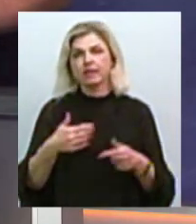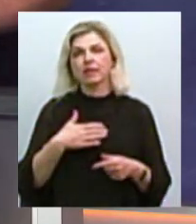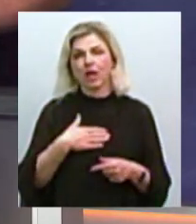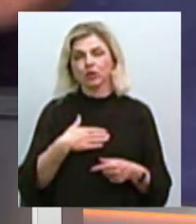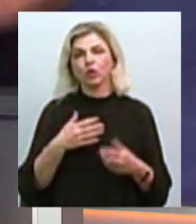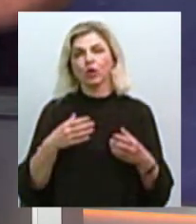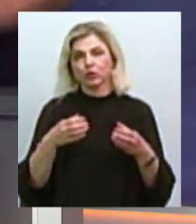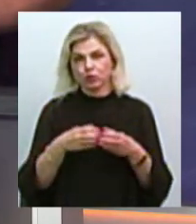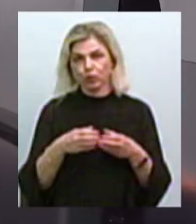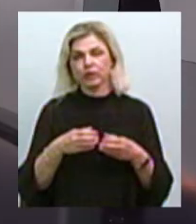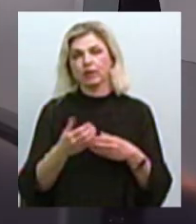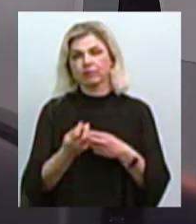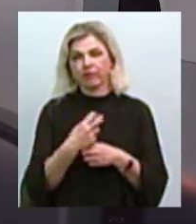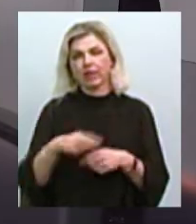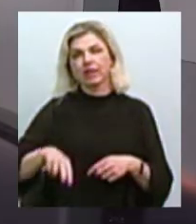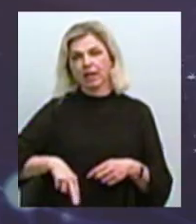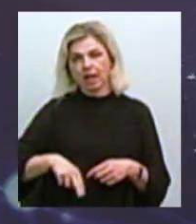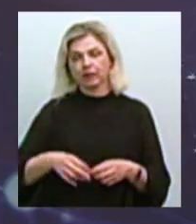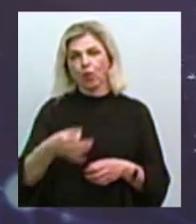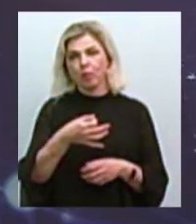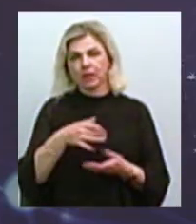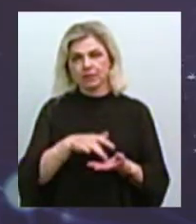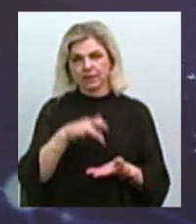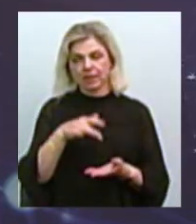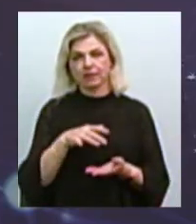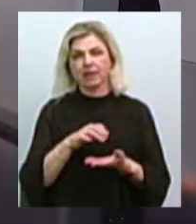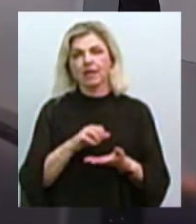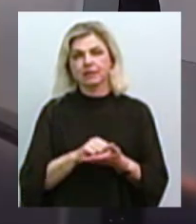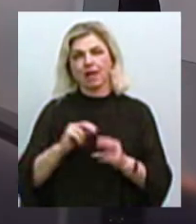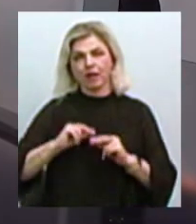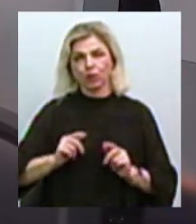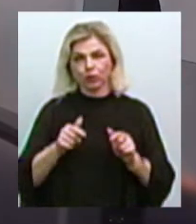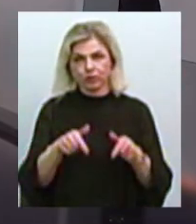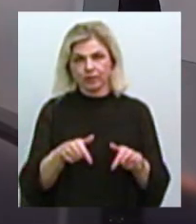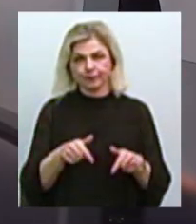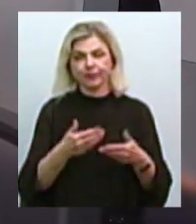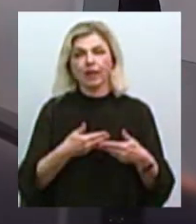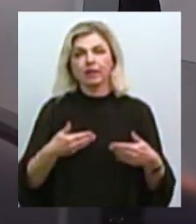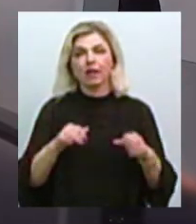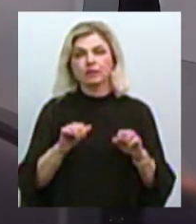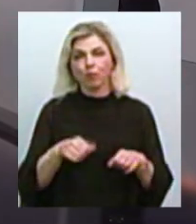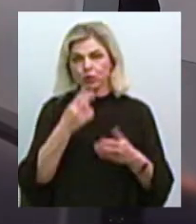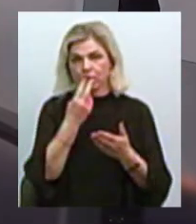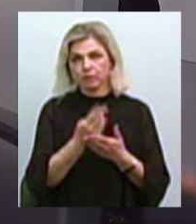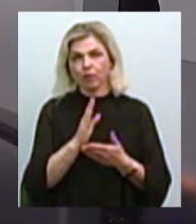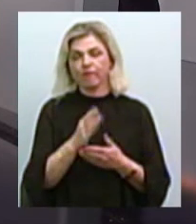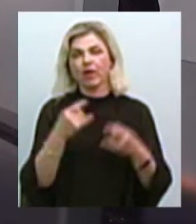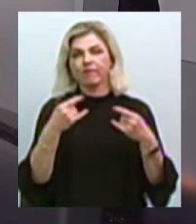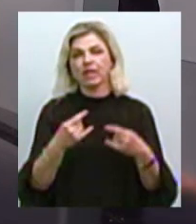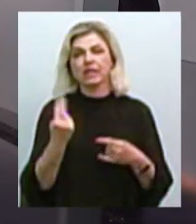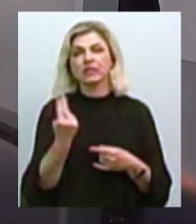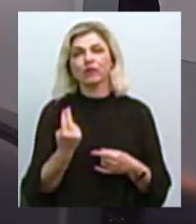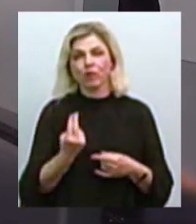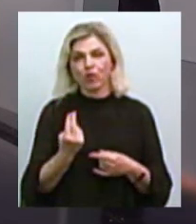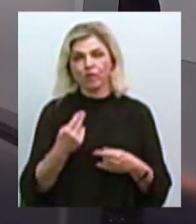Оборонько, директор Миколаївського обласного центру зайнятості. Я вас вітаю. Вітаю. Нас можна дивитися в ефірі цифрового мовлення на